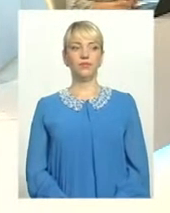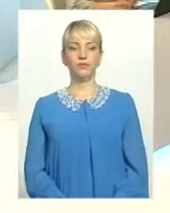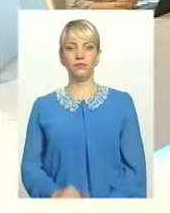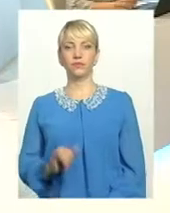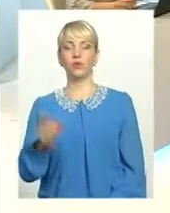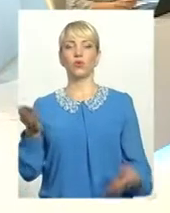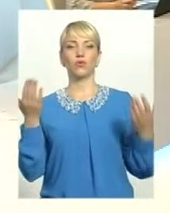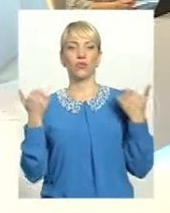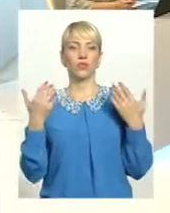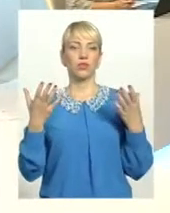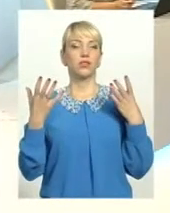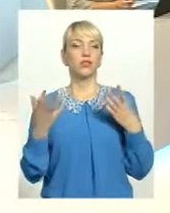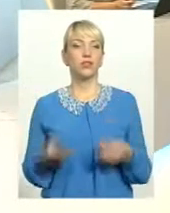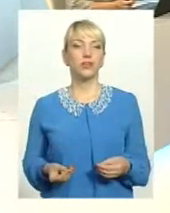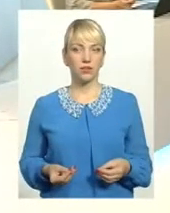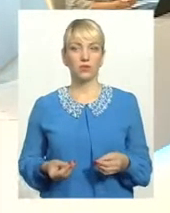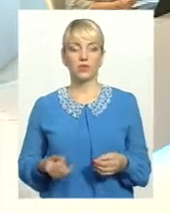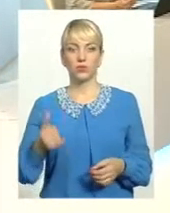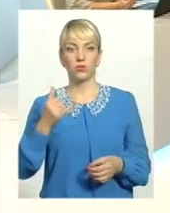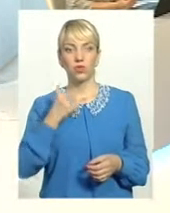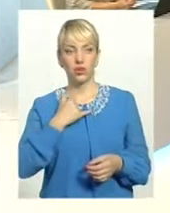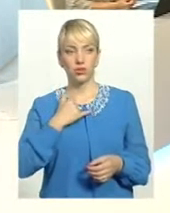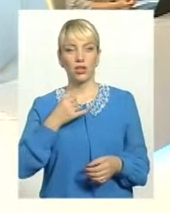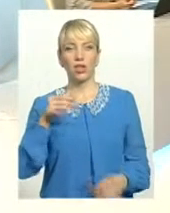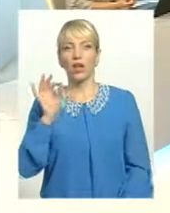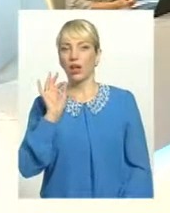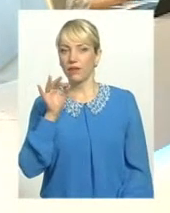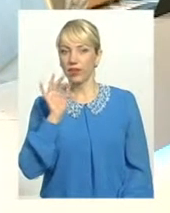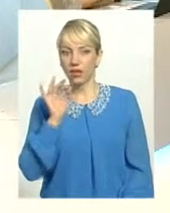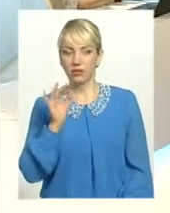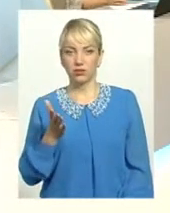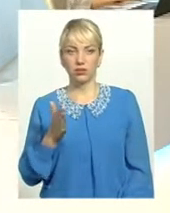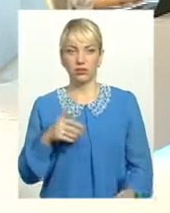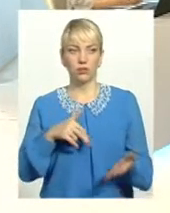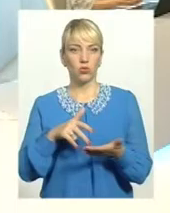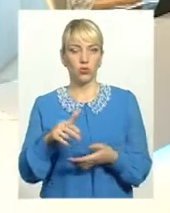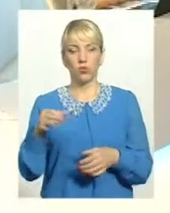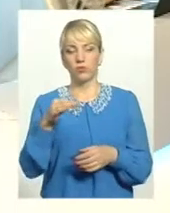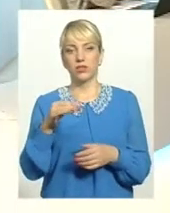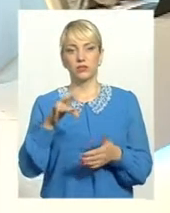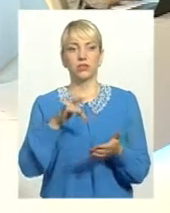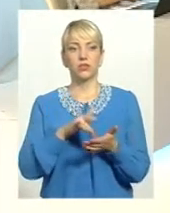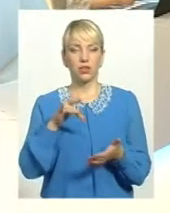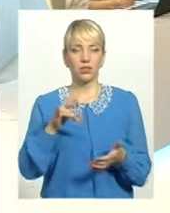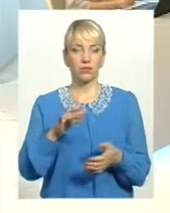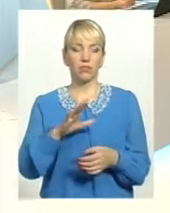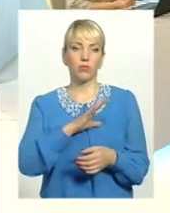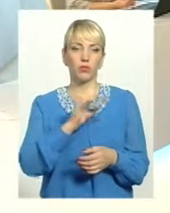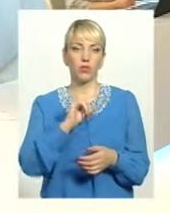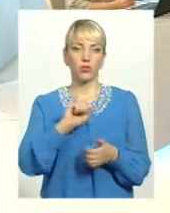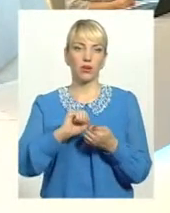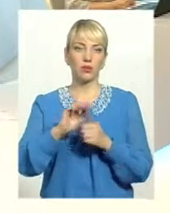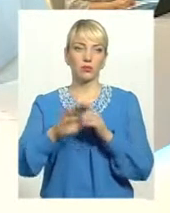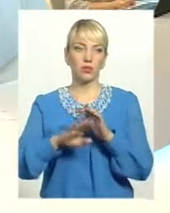дні, в нашій кав'ярні, пройдешся обласним центром, побуваєш в Кам'янці